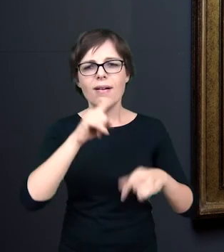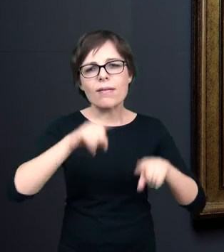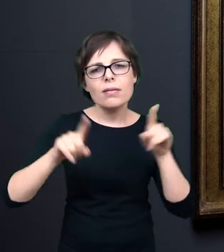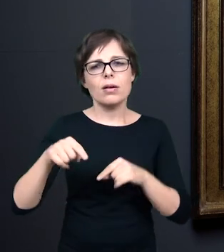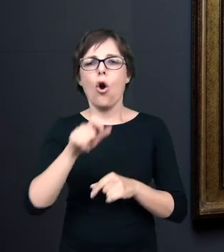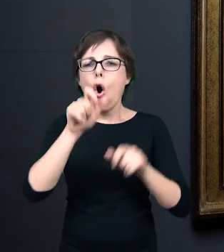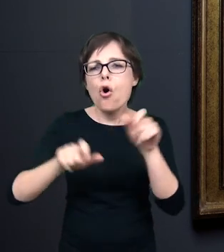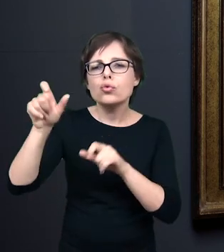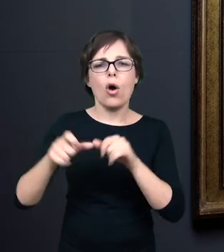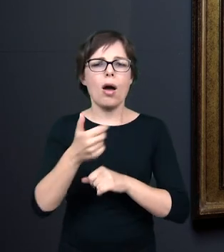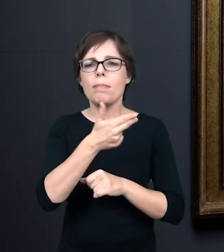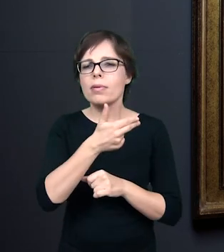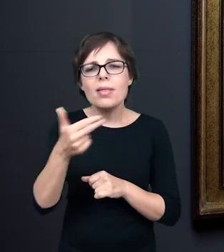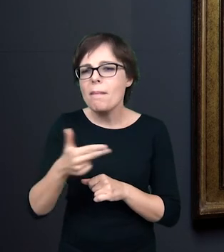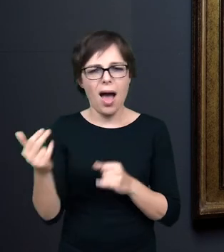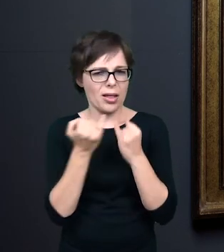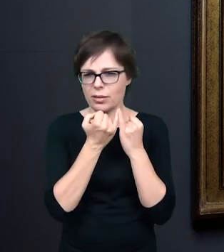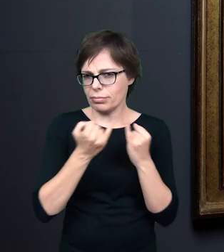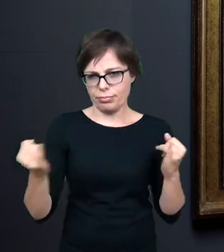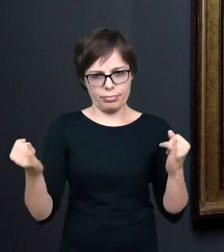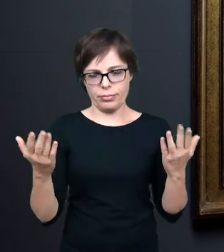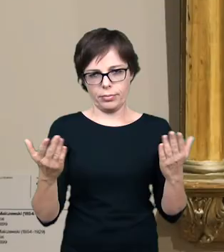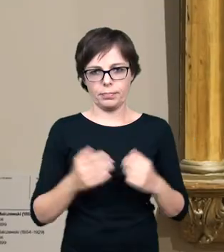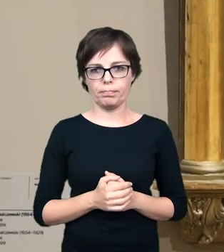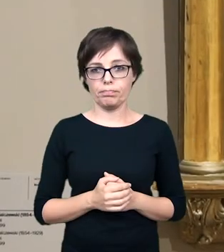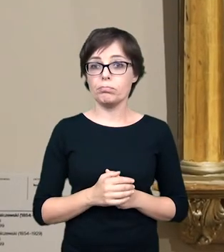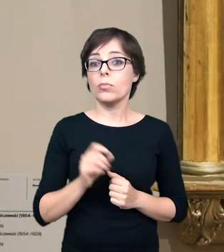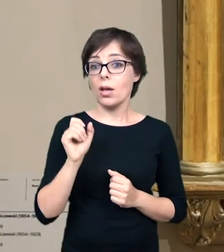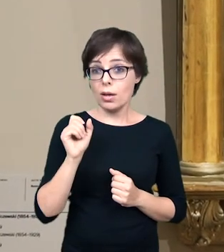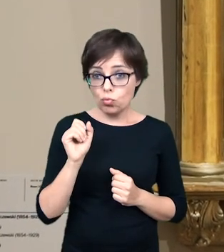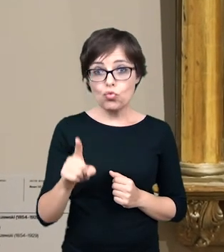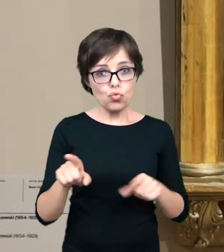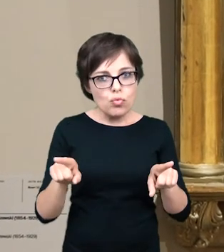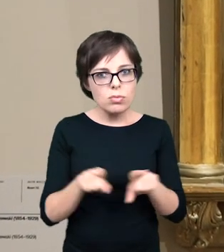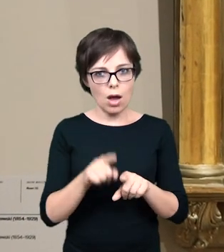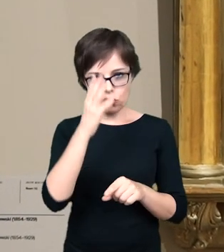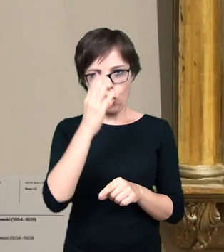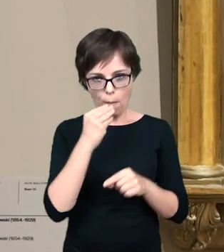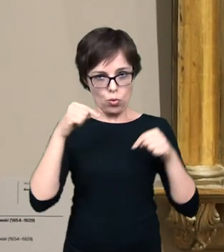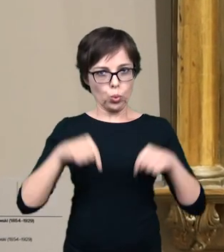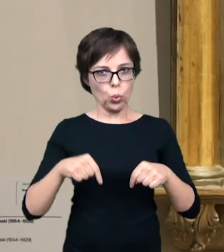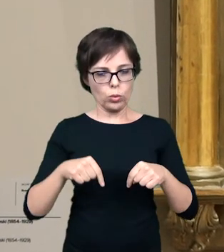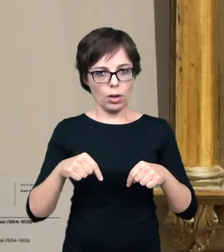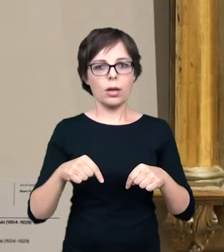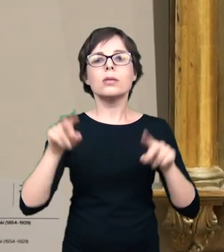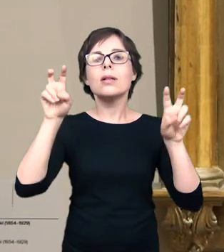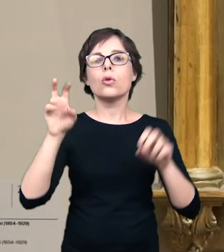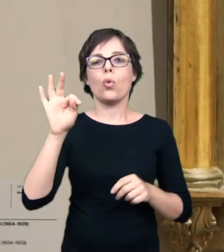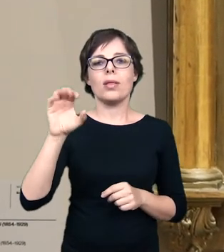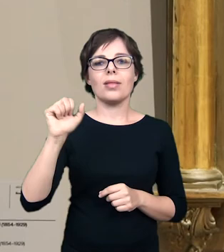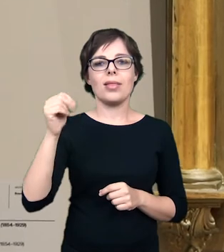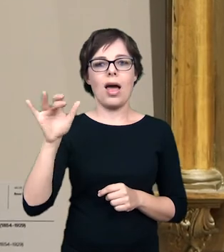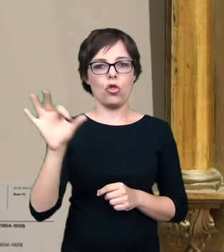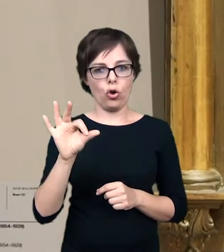osobami, tematami i tak dalej. Czasami jest też taki obraz u nas, Thanatos, gdzie